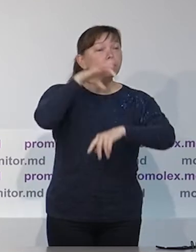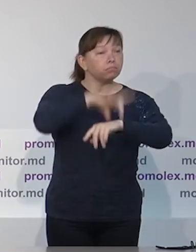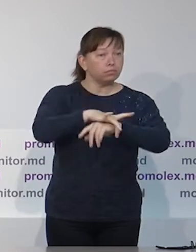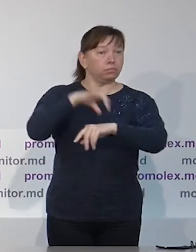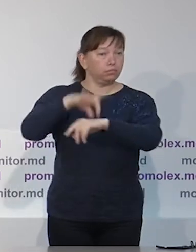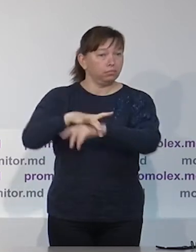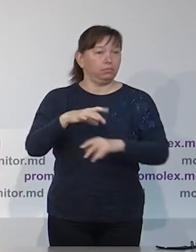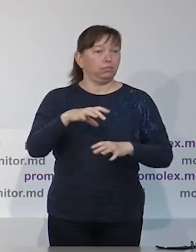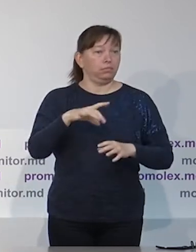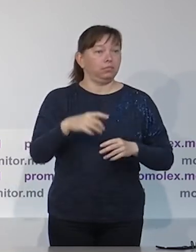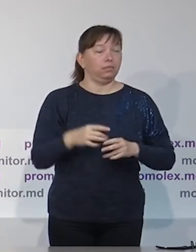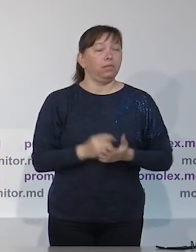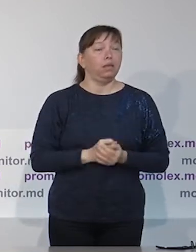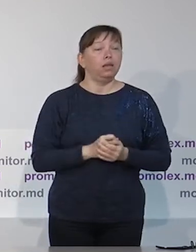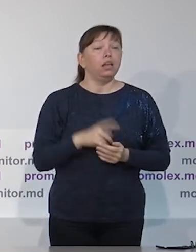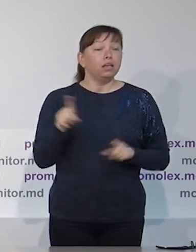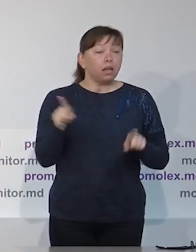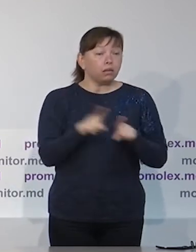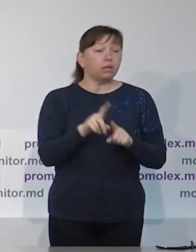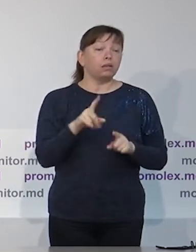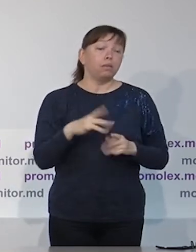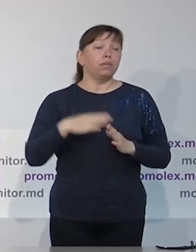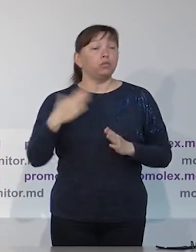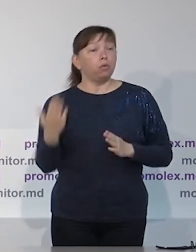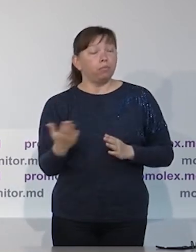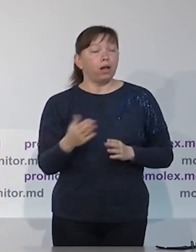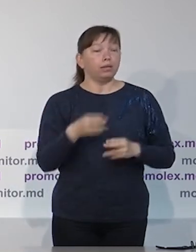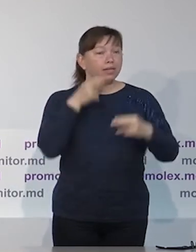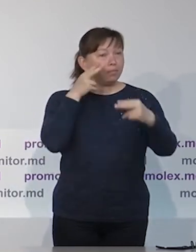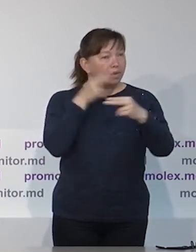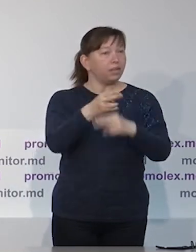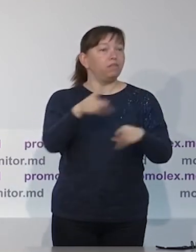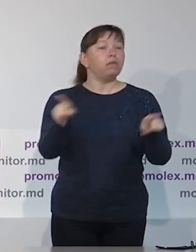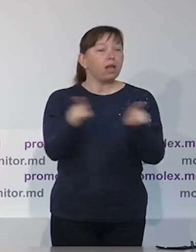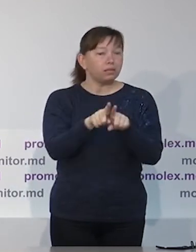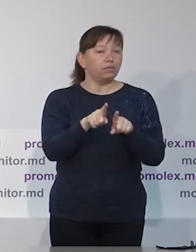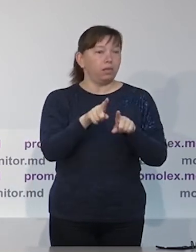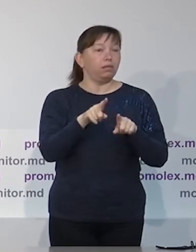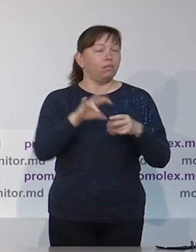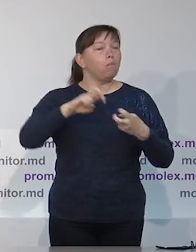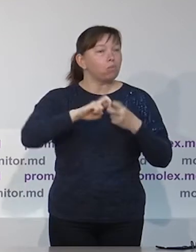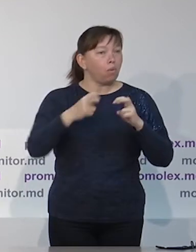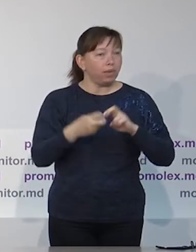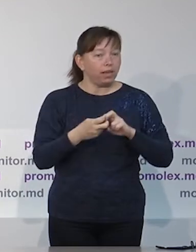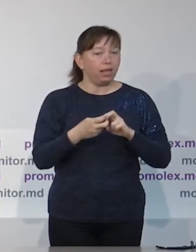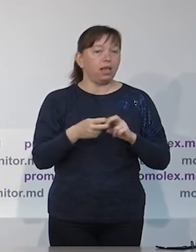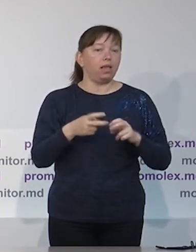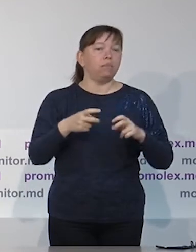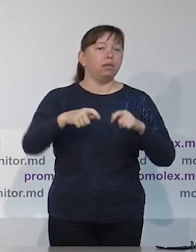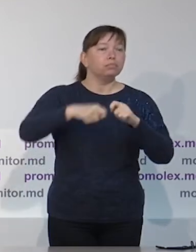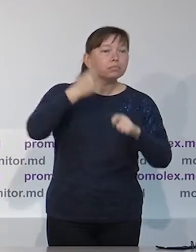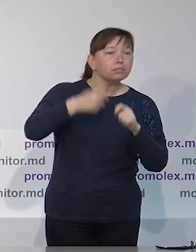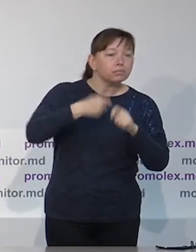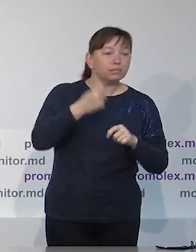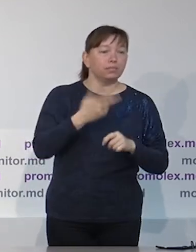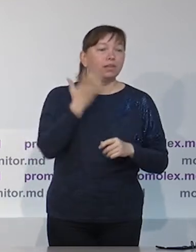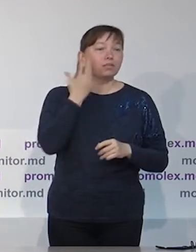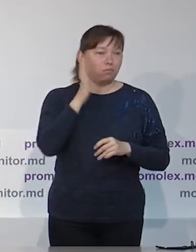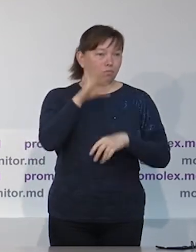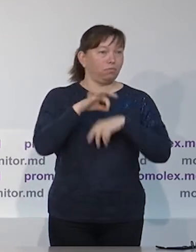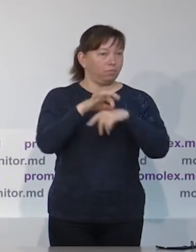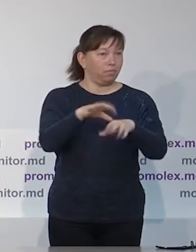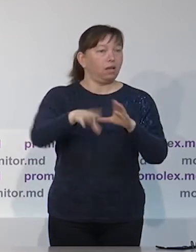на протяжении кампании, так, чтобы мы могли предотвратить такие проблемы и несоответствие в проведении выборов,